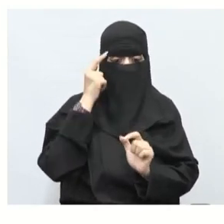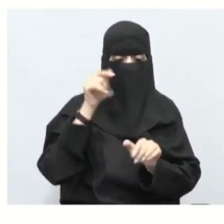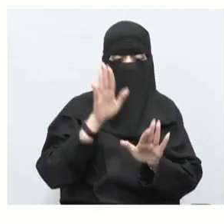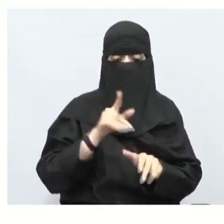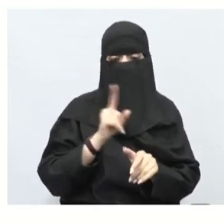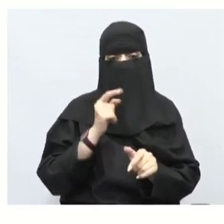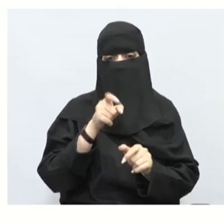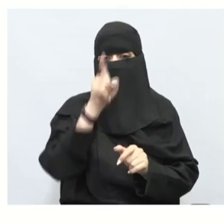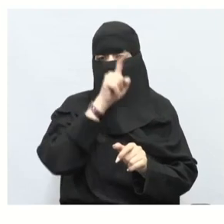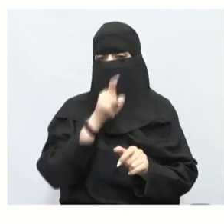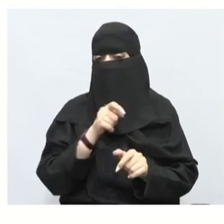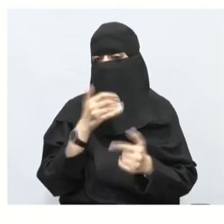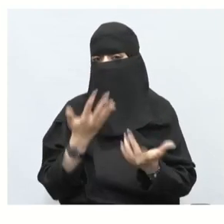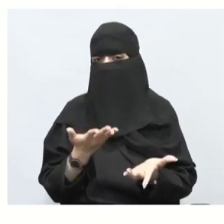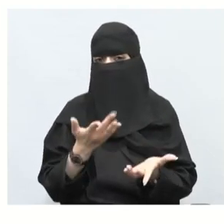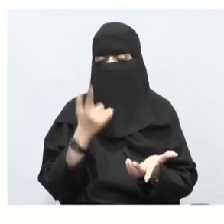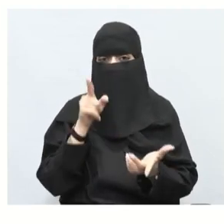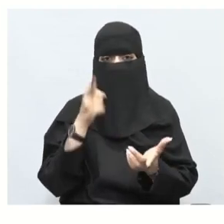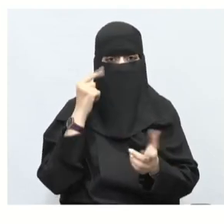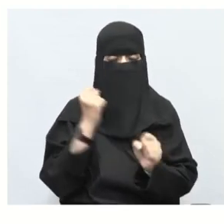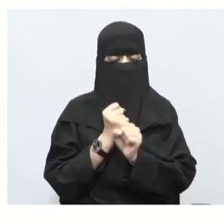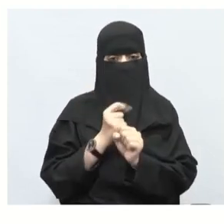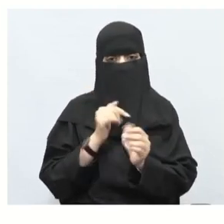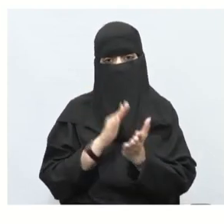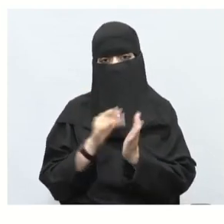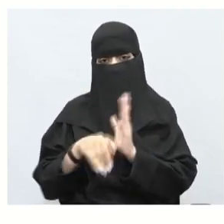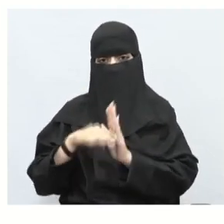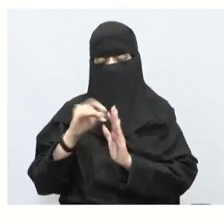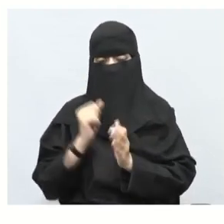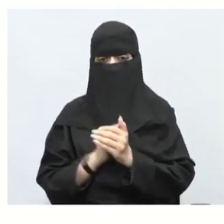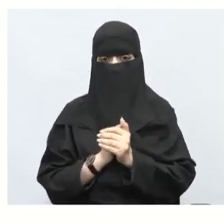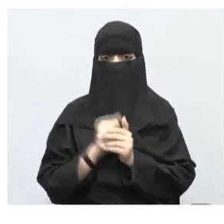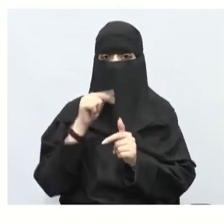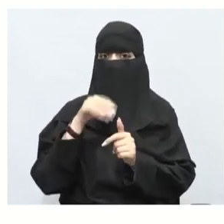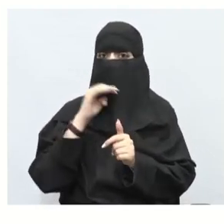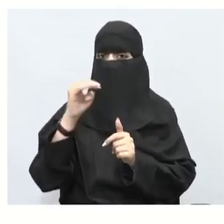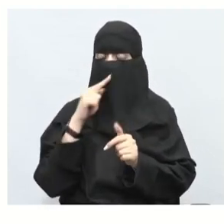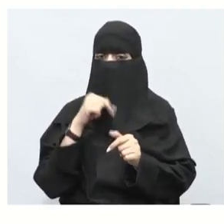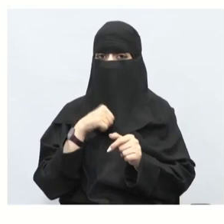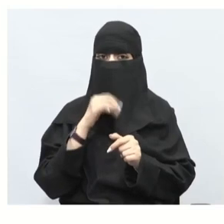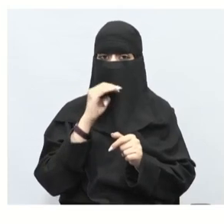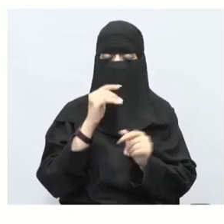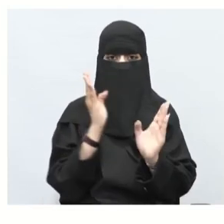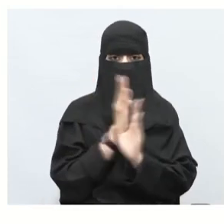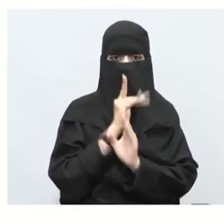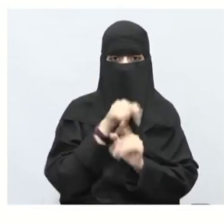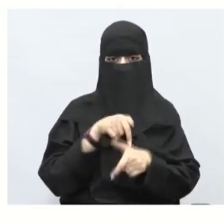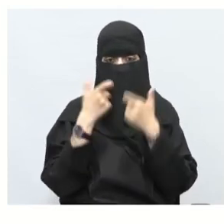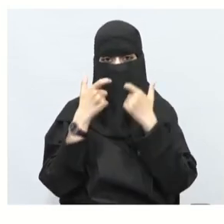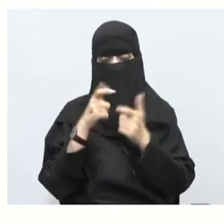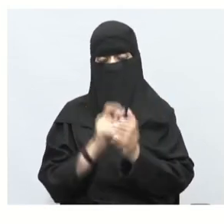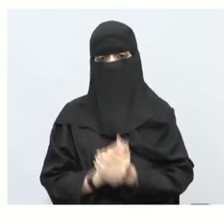المشكلة في هذه في المعطية هذه تعال خلنت طبق الآن الحل بشكل جميل ركز الآن ما هي